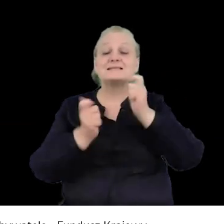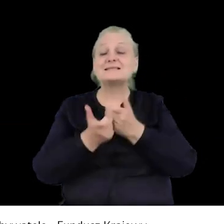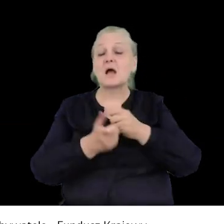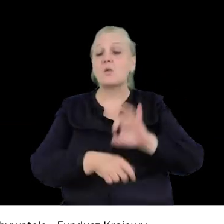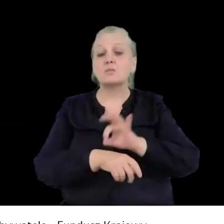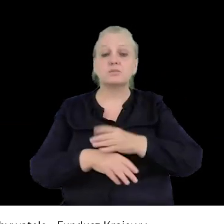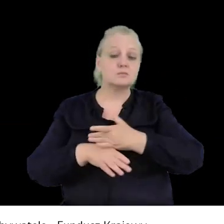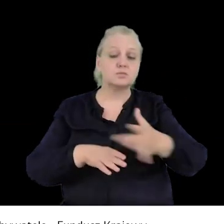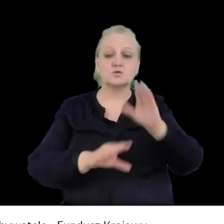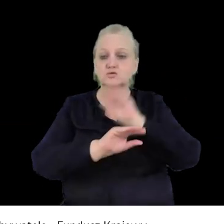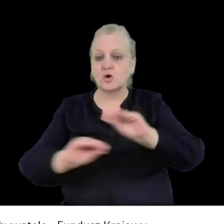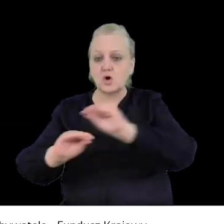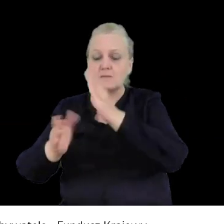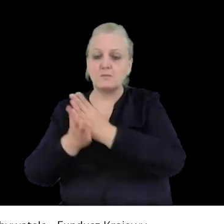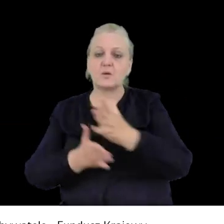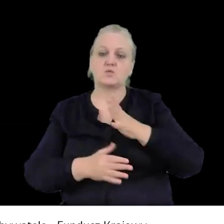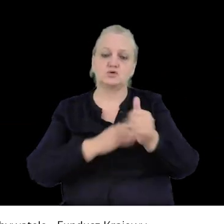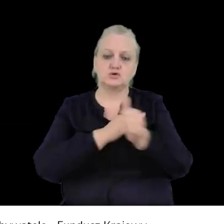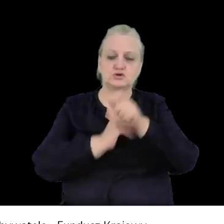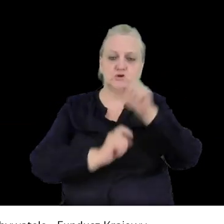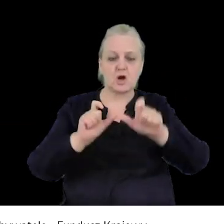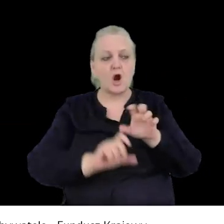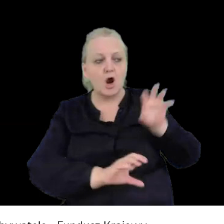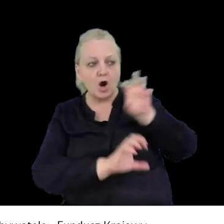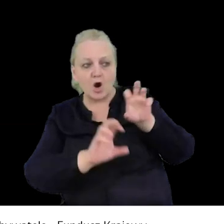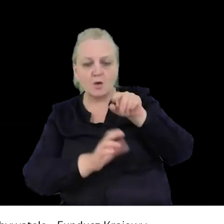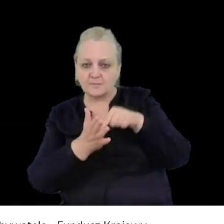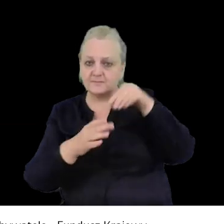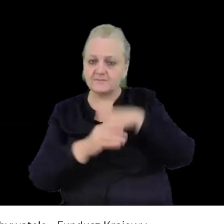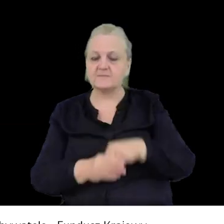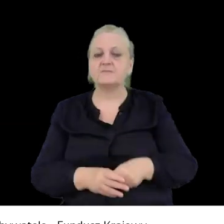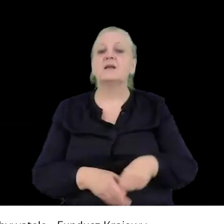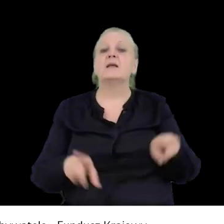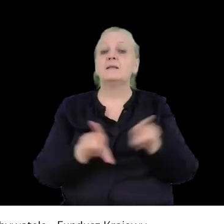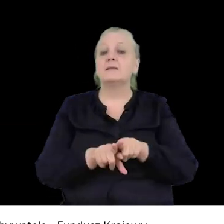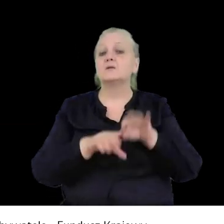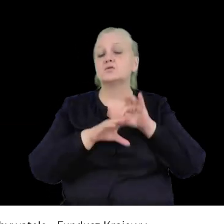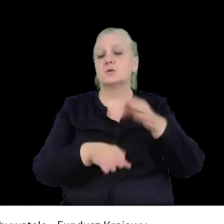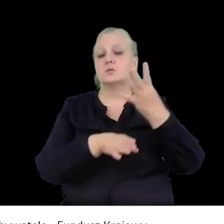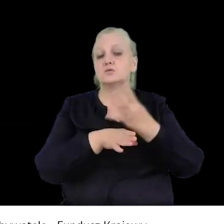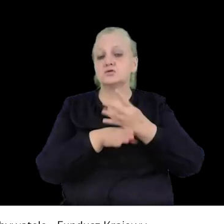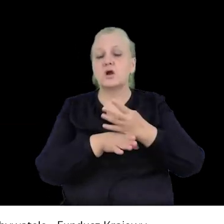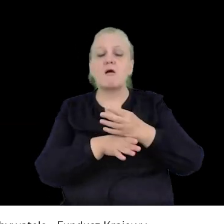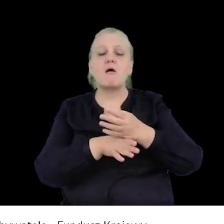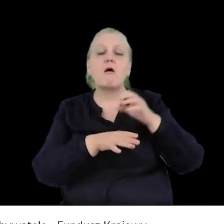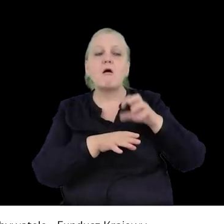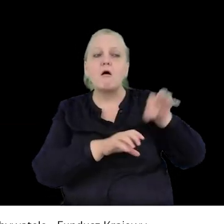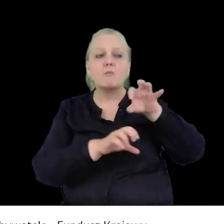udało nam się przeszkolić ponad 60 osób obserwujących i przeprowadzić ponad 40 obserwacji